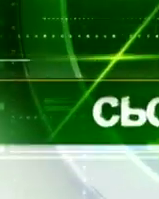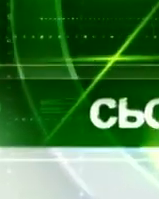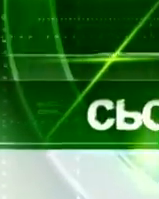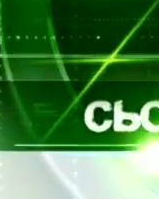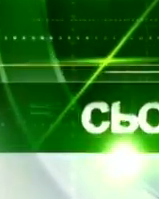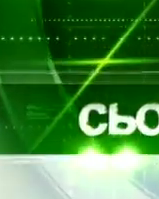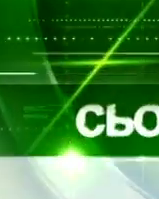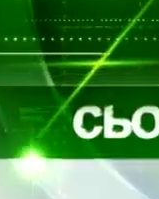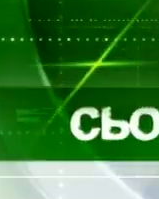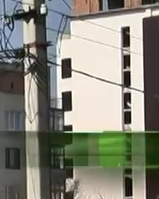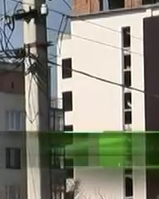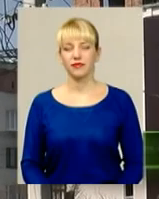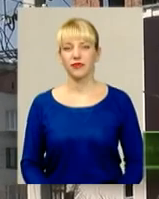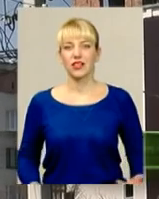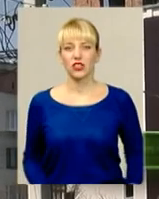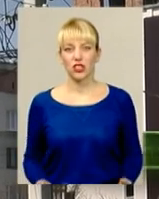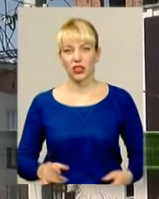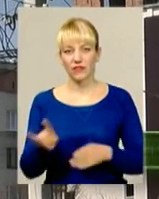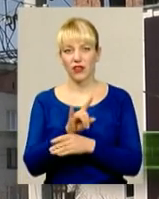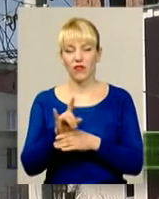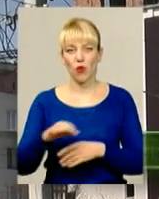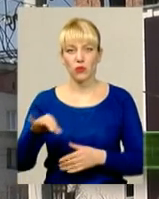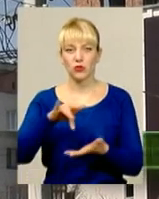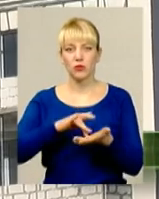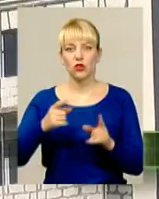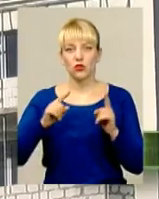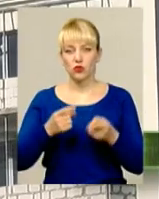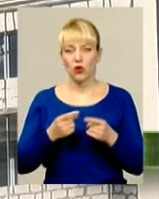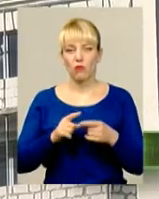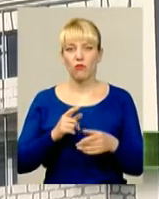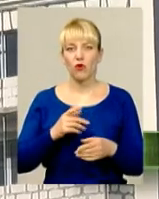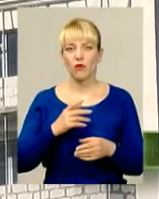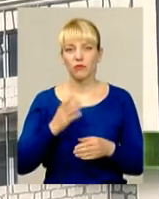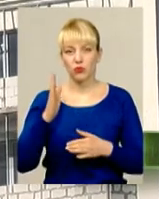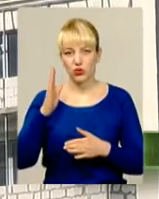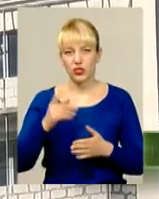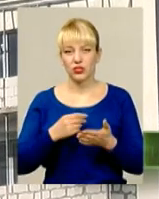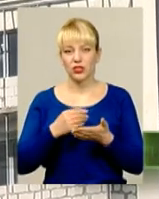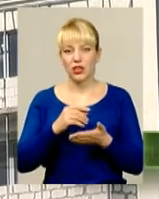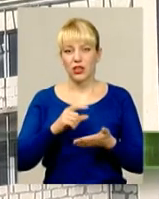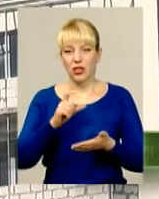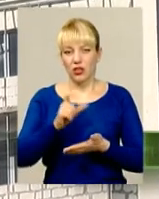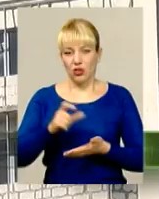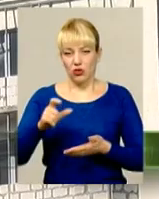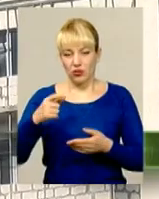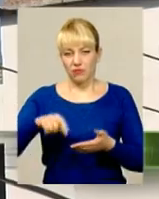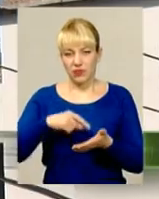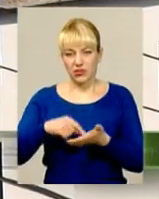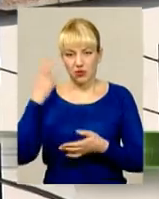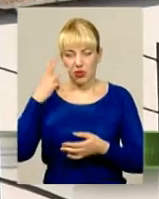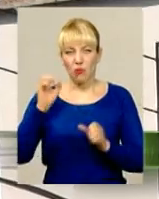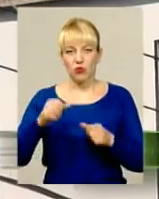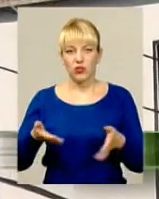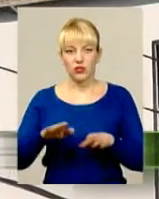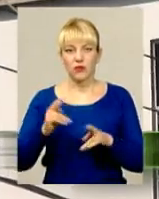Музика Житлові афери в обласному центрі або чому потенційні мешканці одного з місцевих довгобудів можуть залишитися без